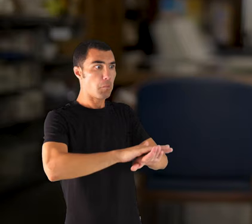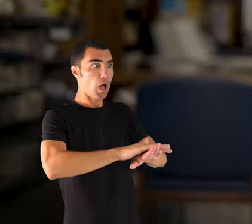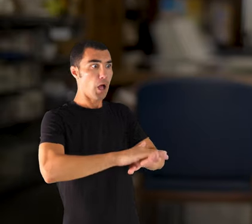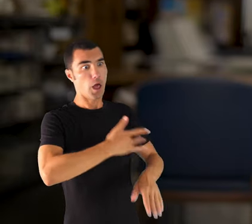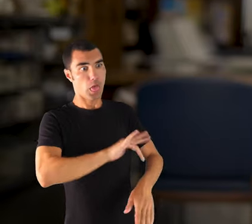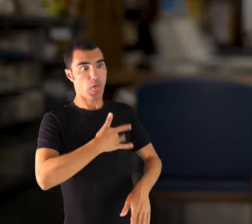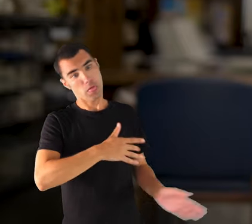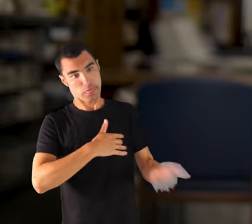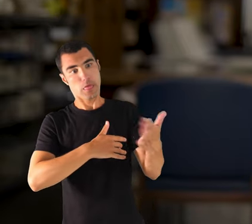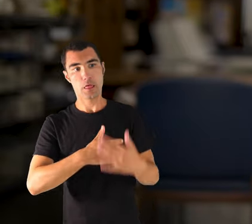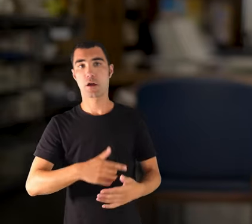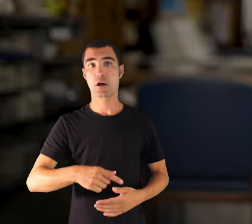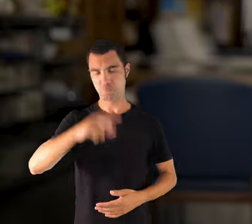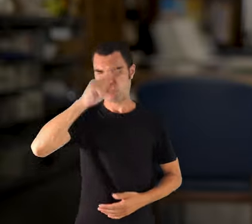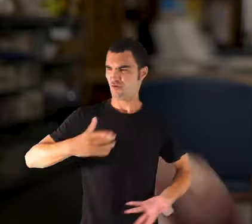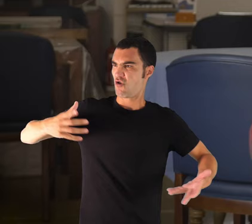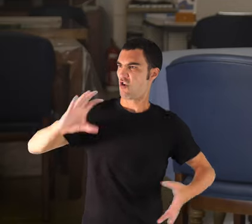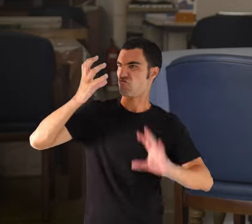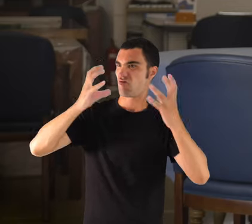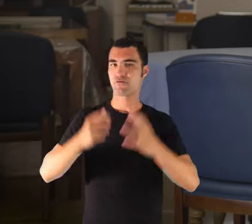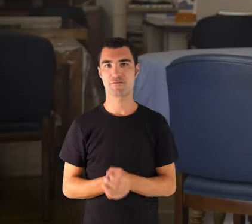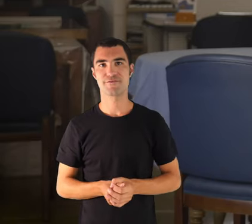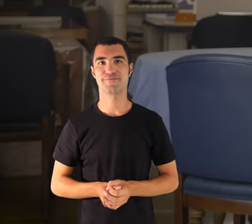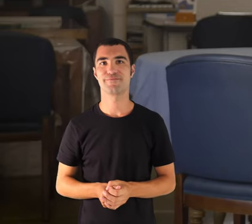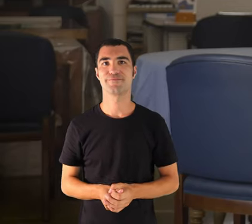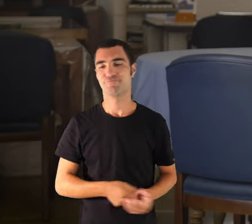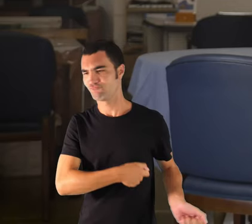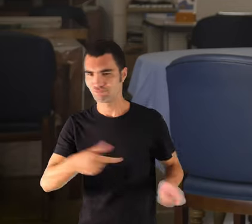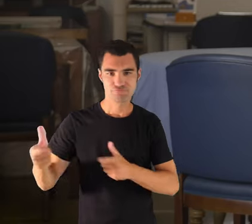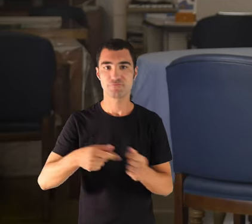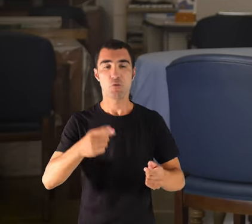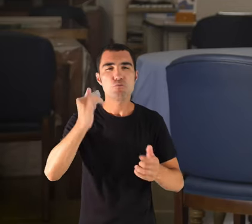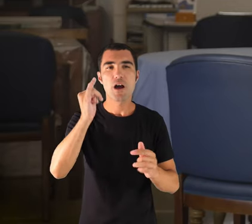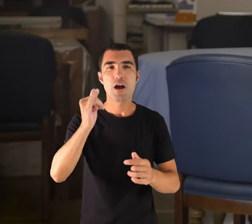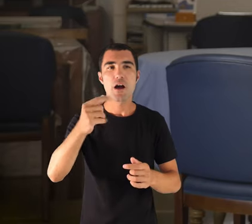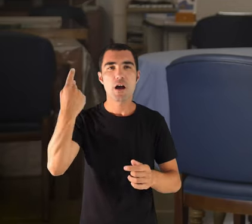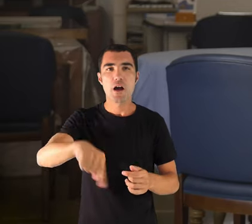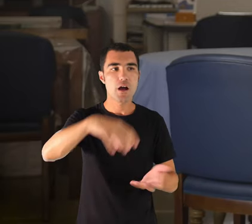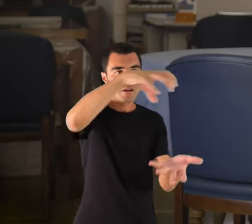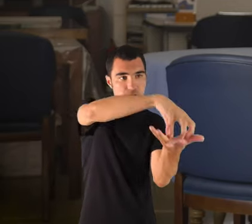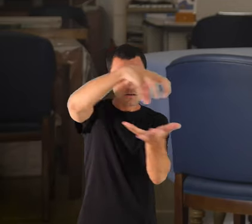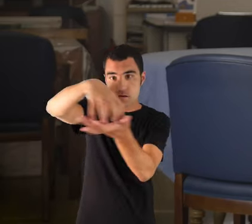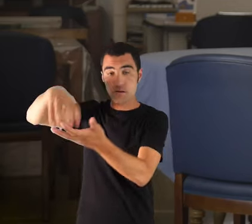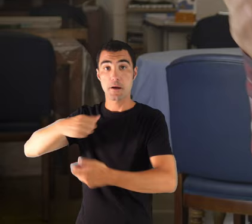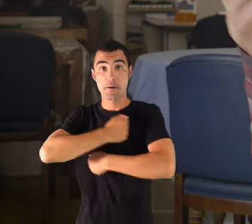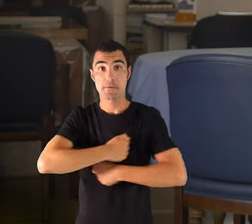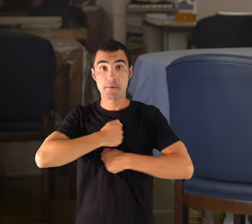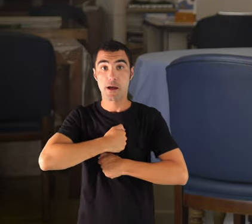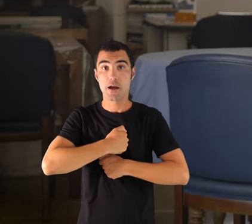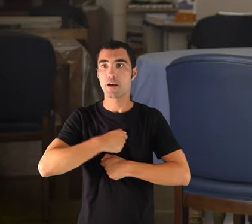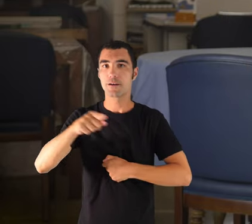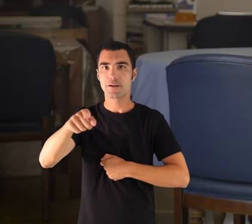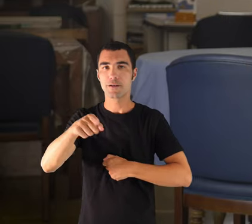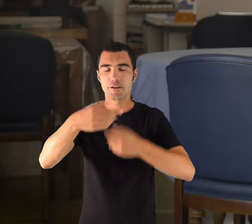pren dins. Se sa motora, claro, els roms. Hi havia un munt de casetes de baix i a cada caseta hi havia un tant